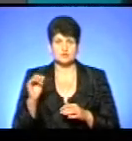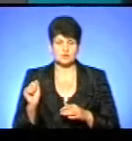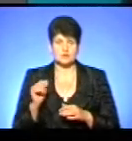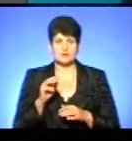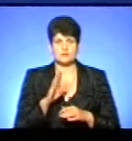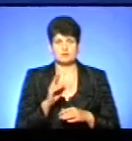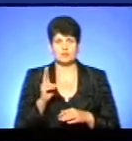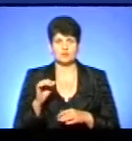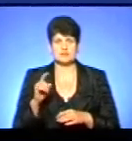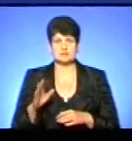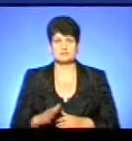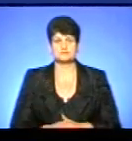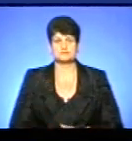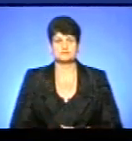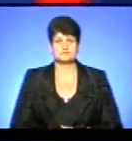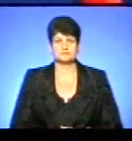Кузєва.